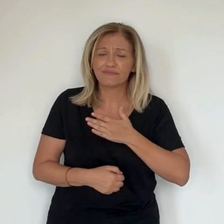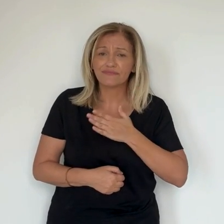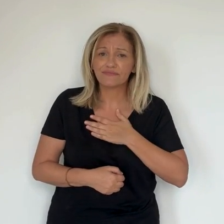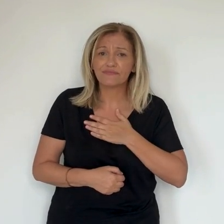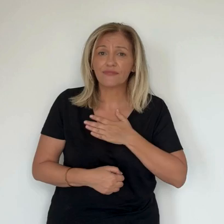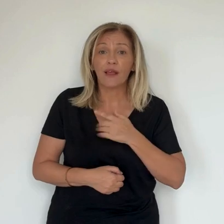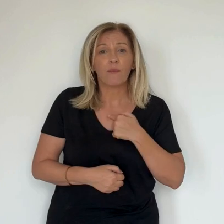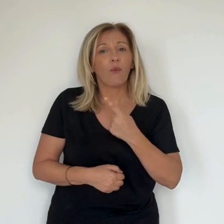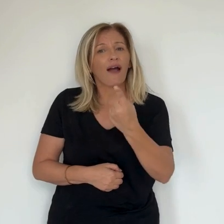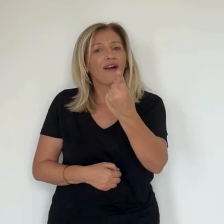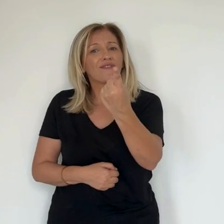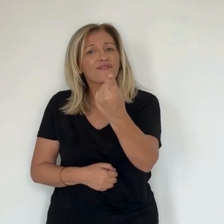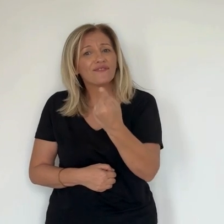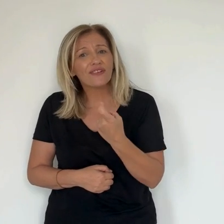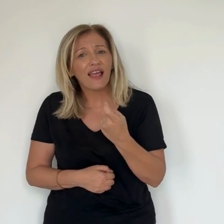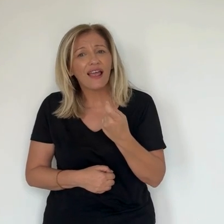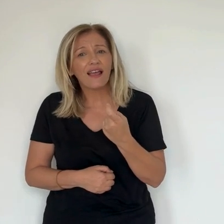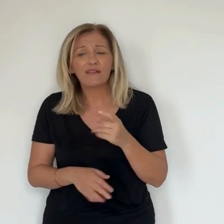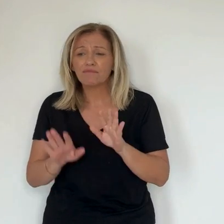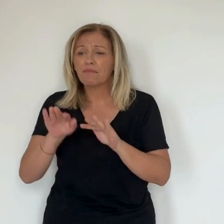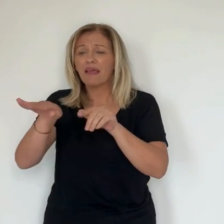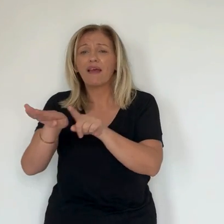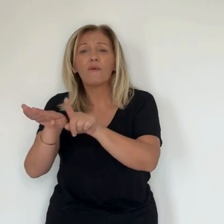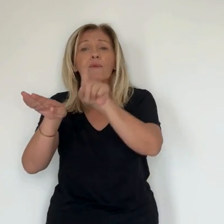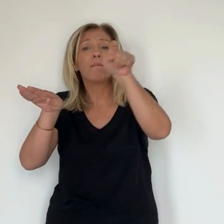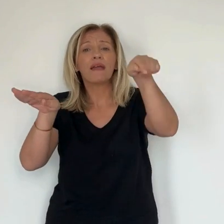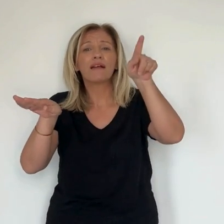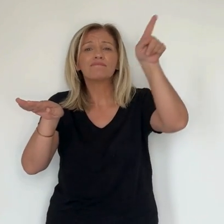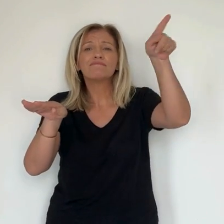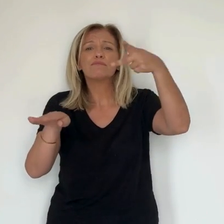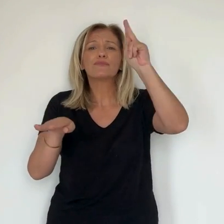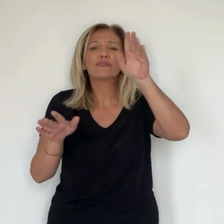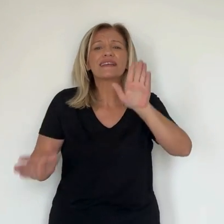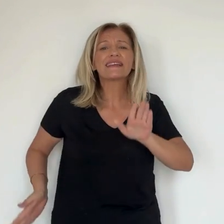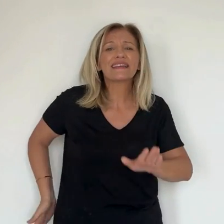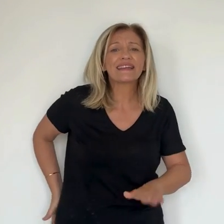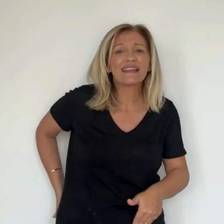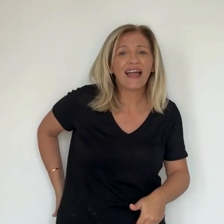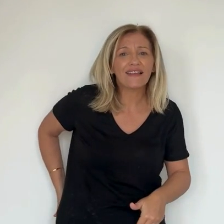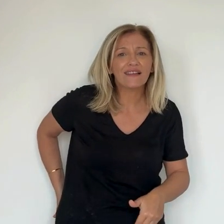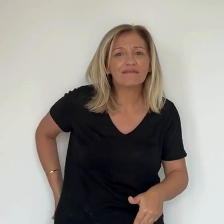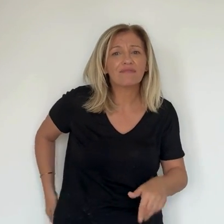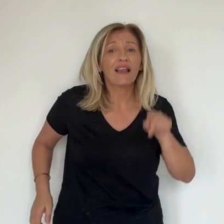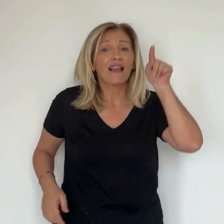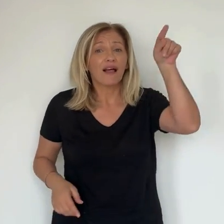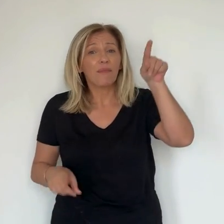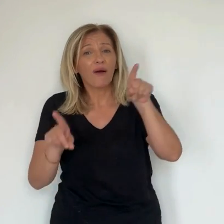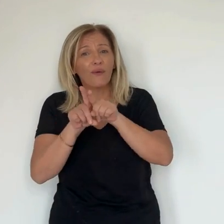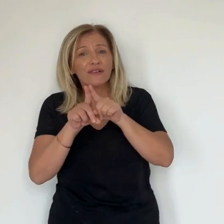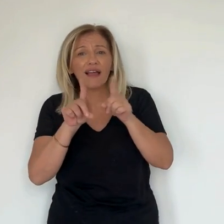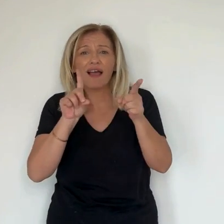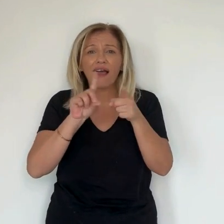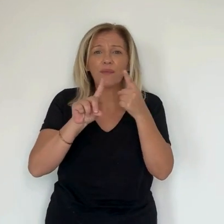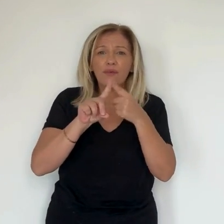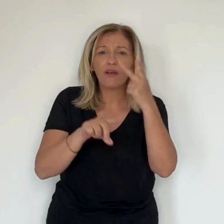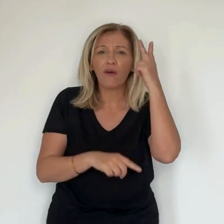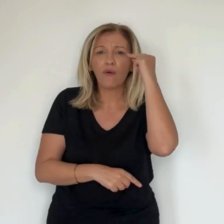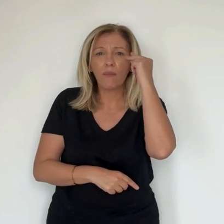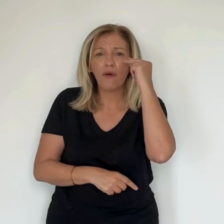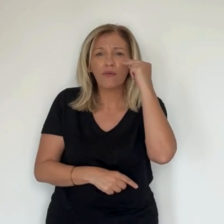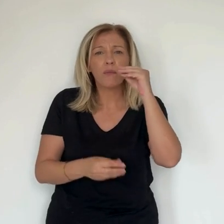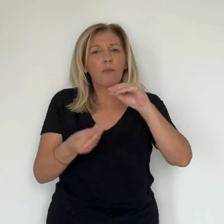mais les autres Outre-mer sont également travaillées par cette nécessité de poser très clairement à la fois toute une série de